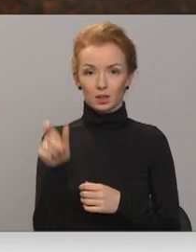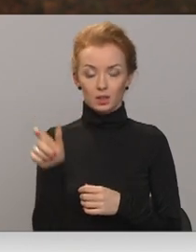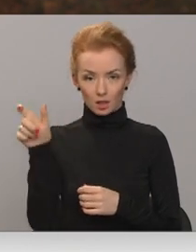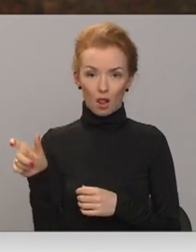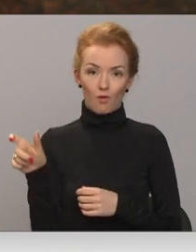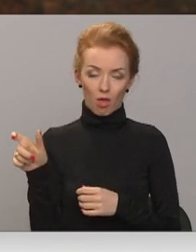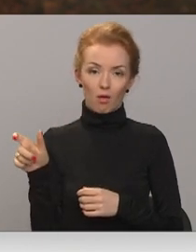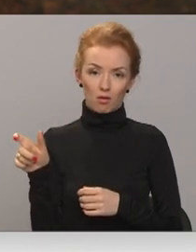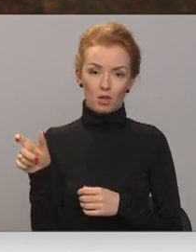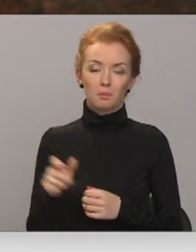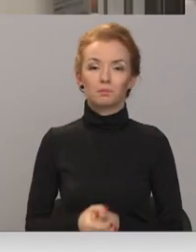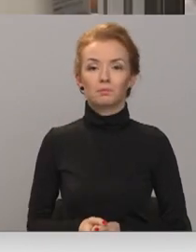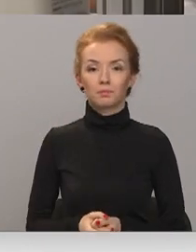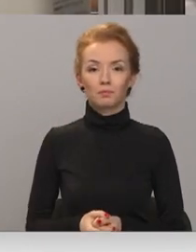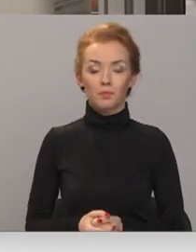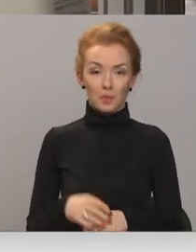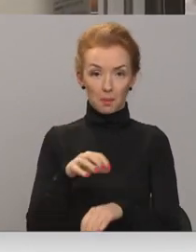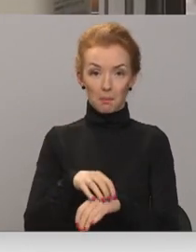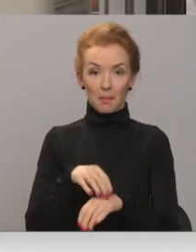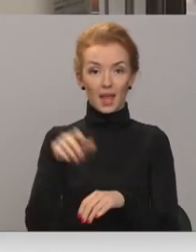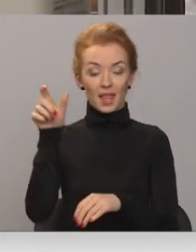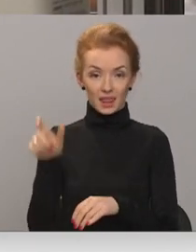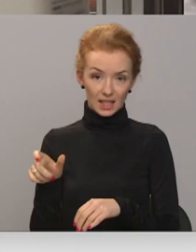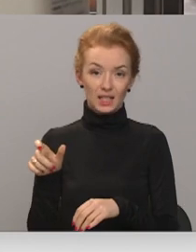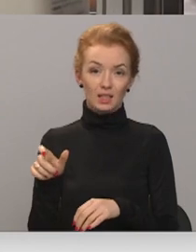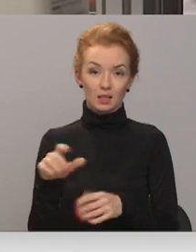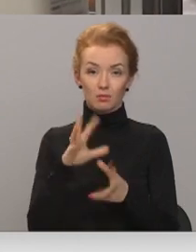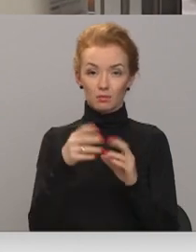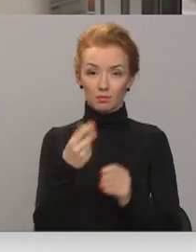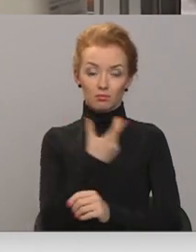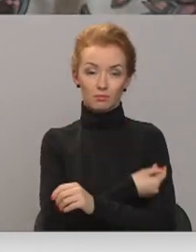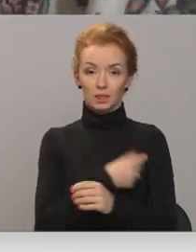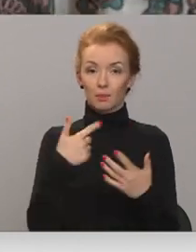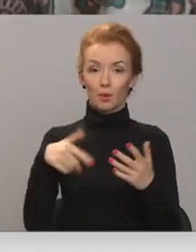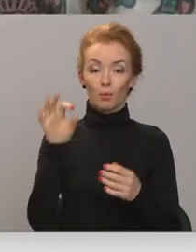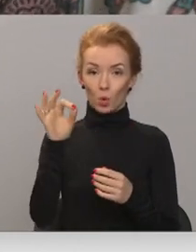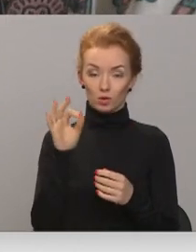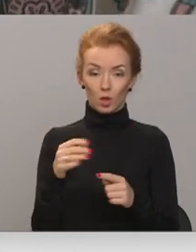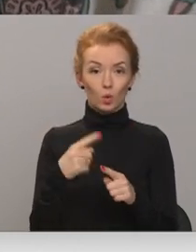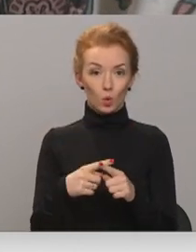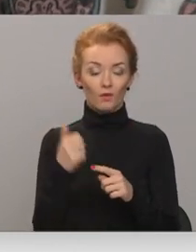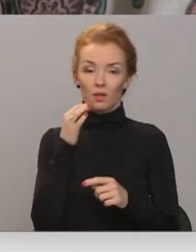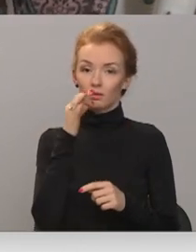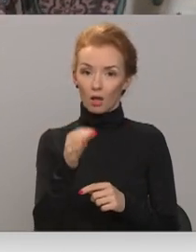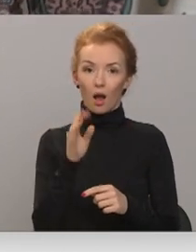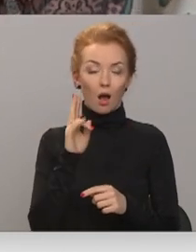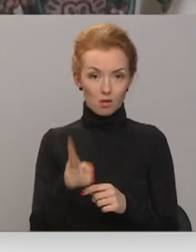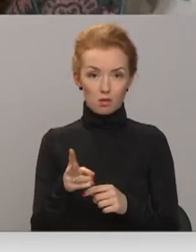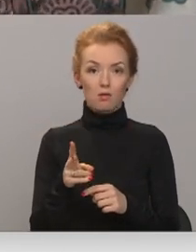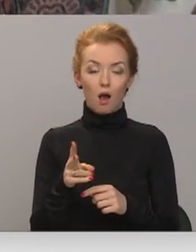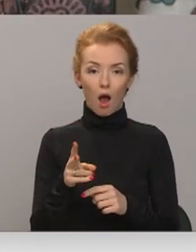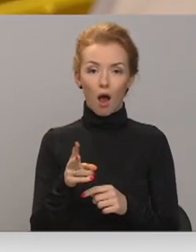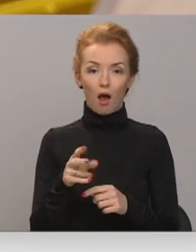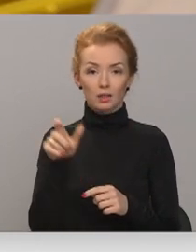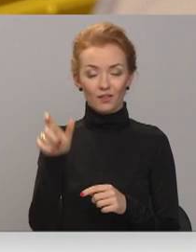pacientiem. Metiķis praksē ir vakcinēti 70% pacientu un viņas pieredze liecina, kā arī gados